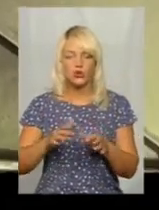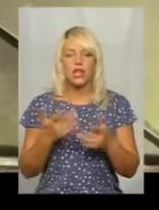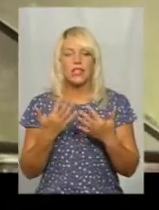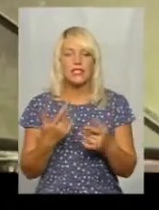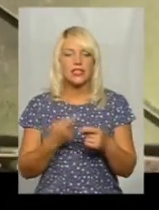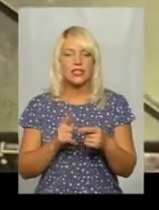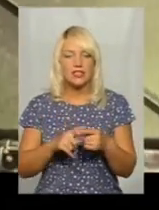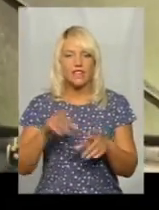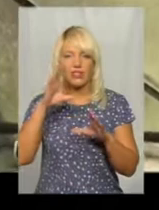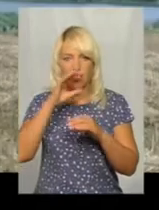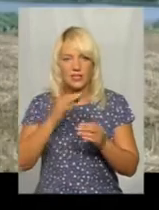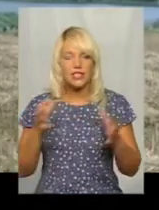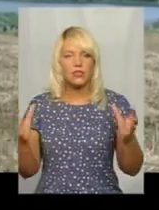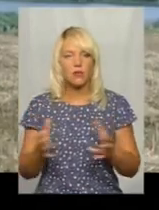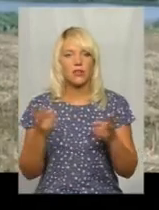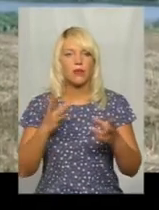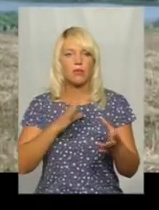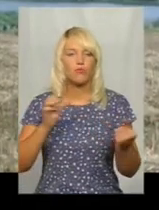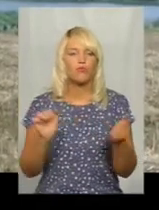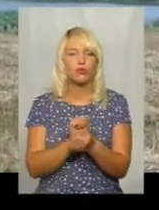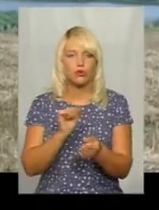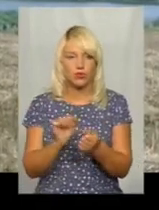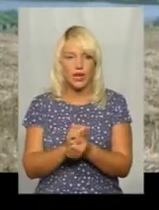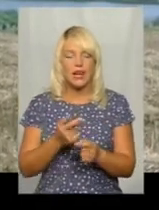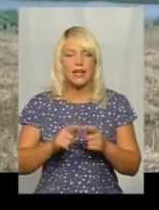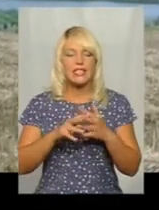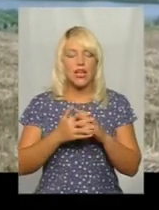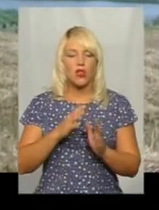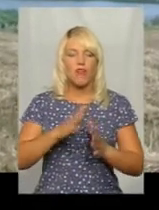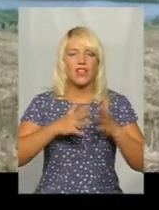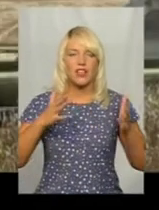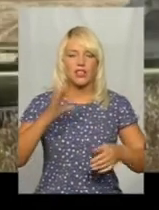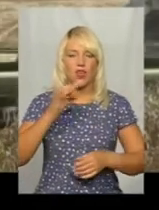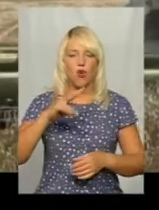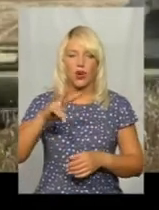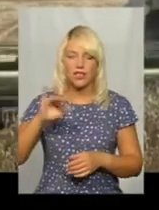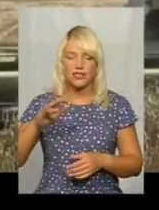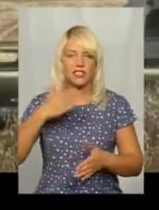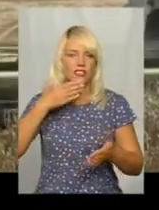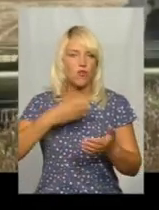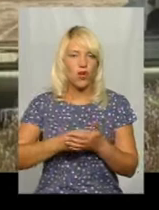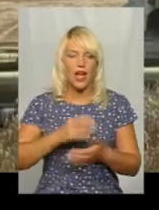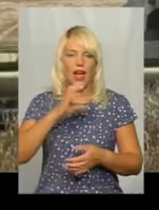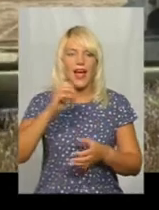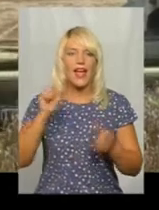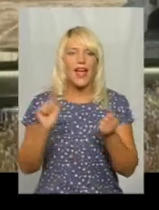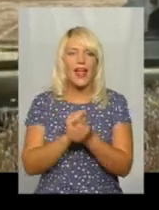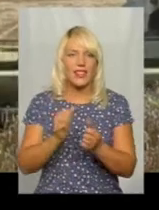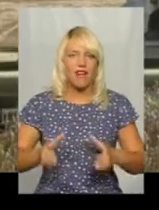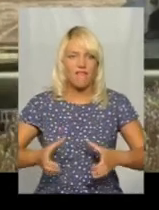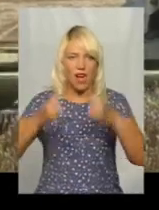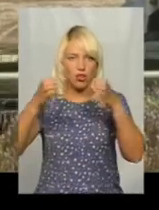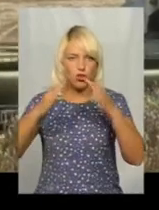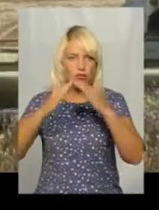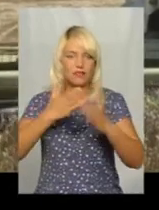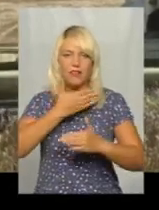просушування вологого збіжджя. У господарстві села Великі Орлинці немає власного елеватора. Сухіше збіжджя засипають у комори, вологіше везуть на